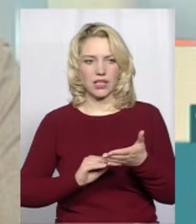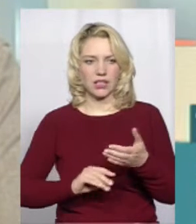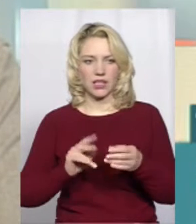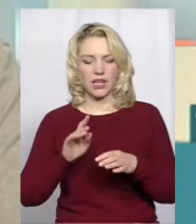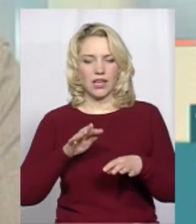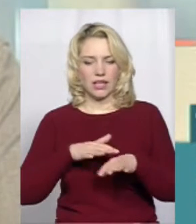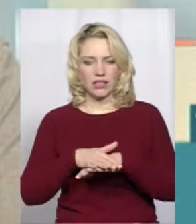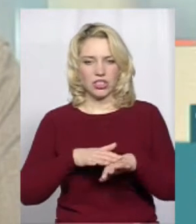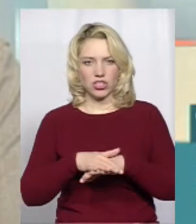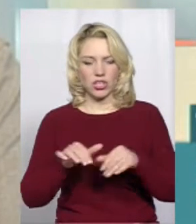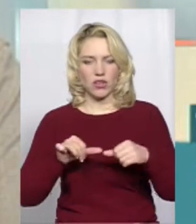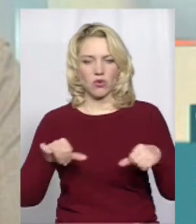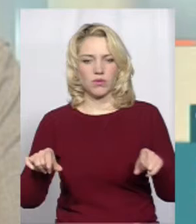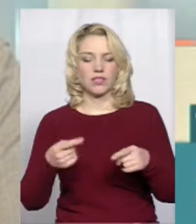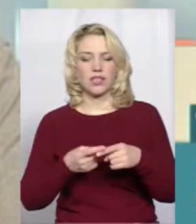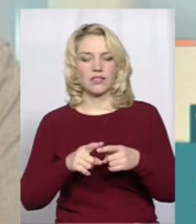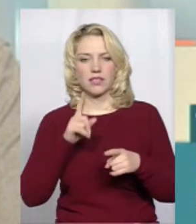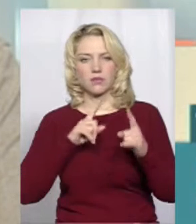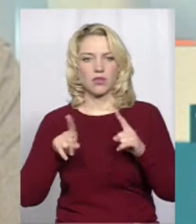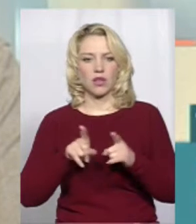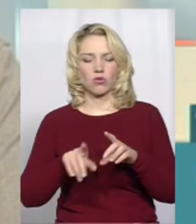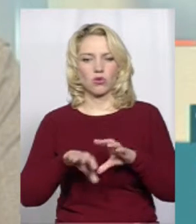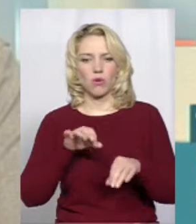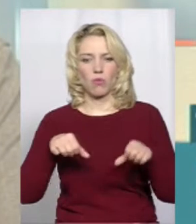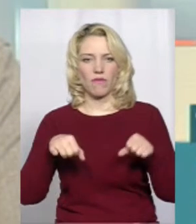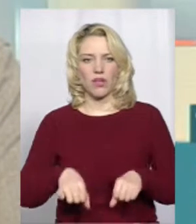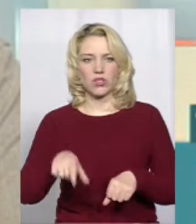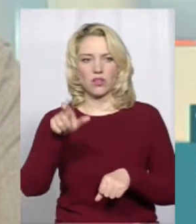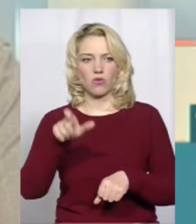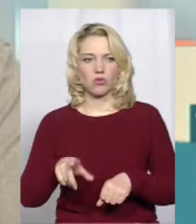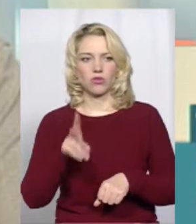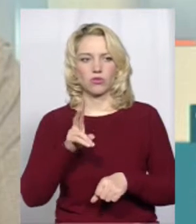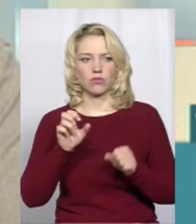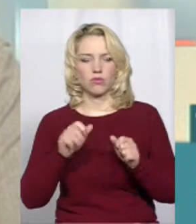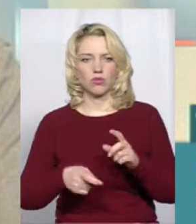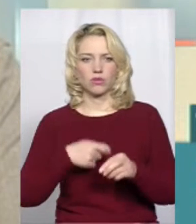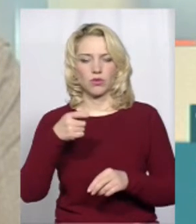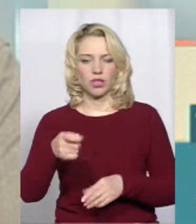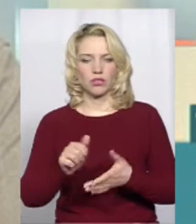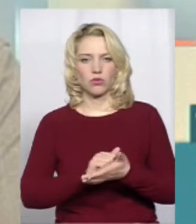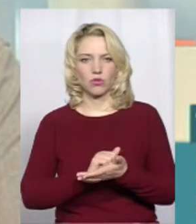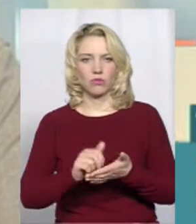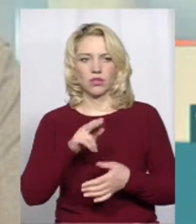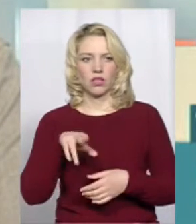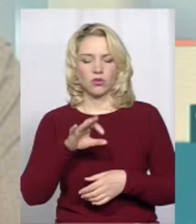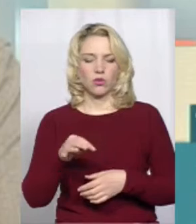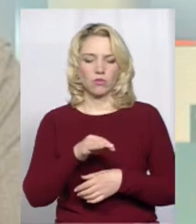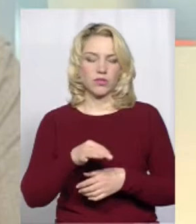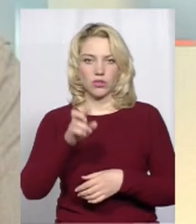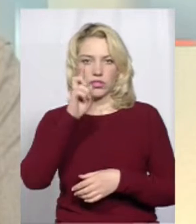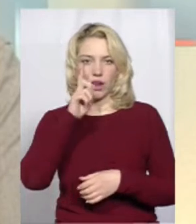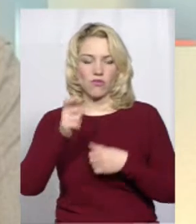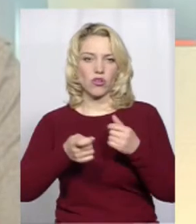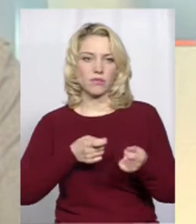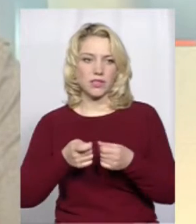лічильної комісії, на цих зборах також обирається уповноважена особа, яка може подати документи до обласної державної